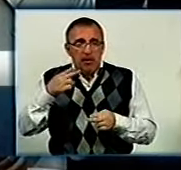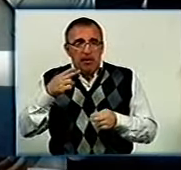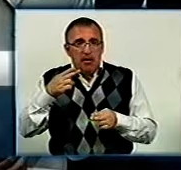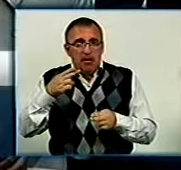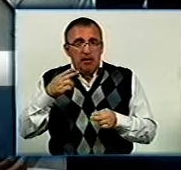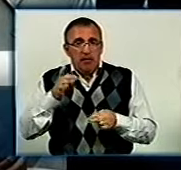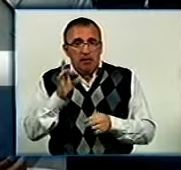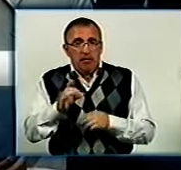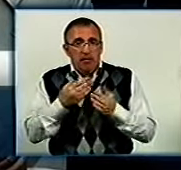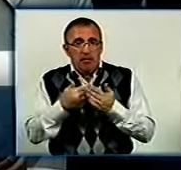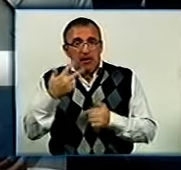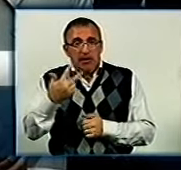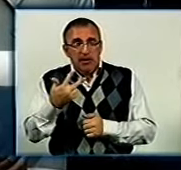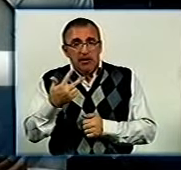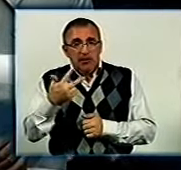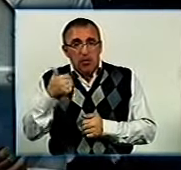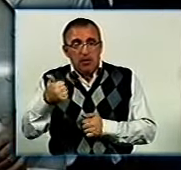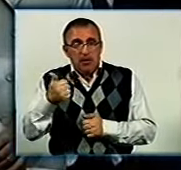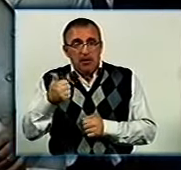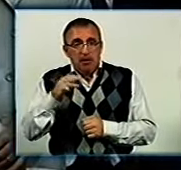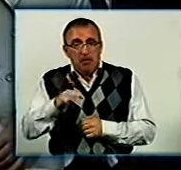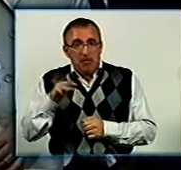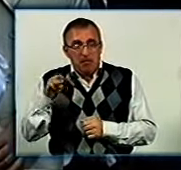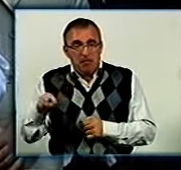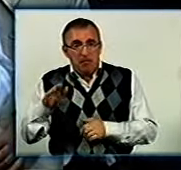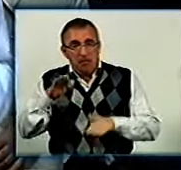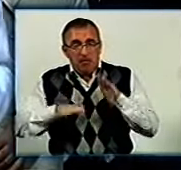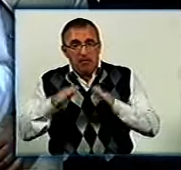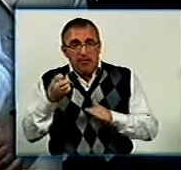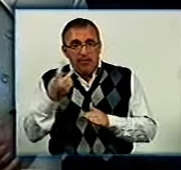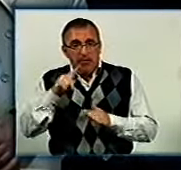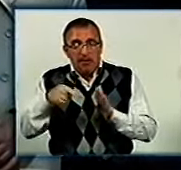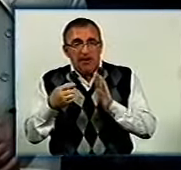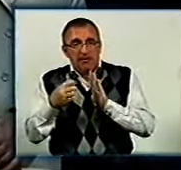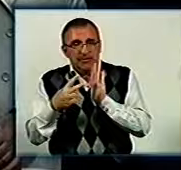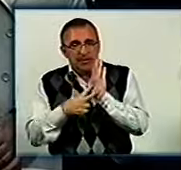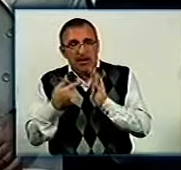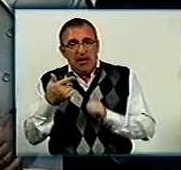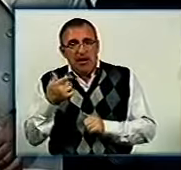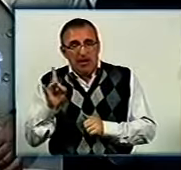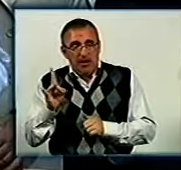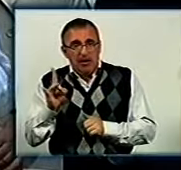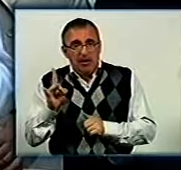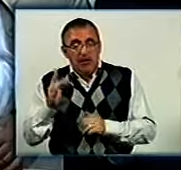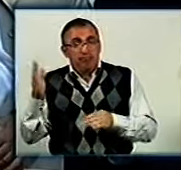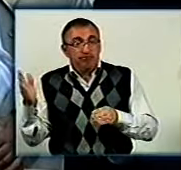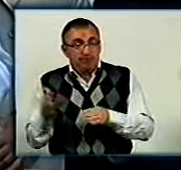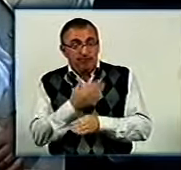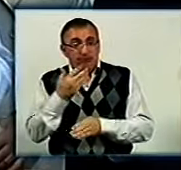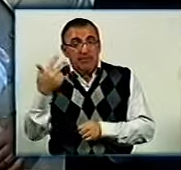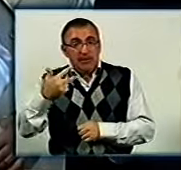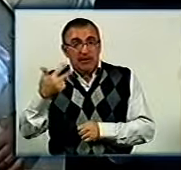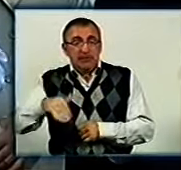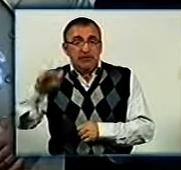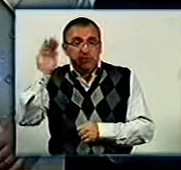Діаметр монети становить 31 мм, вага монети – 12,8 грами, тираж монети – 30